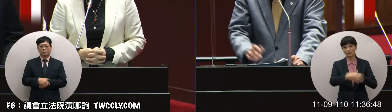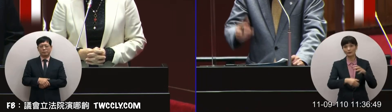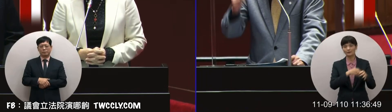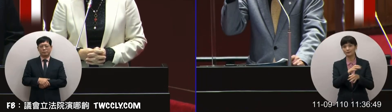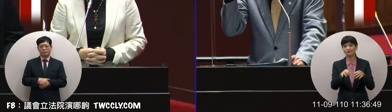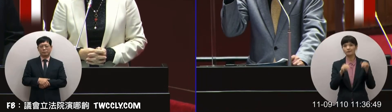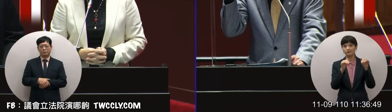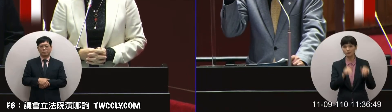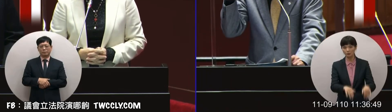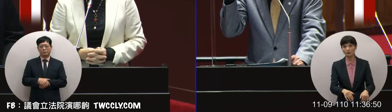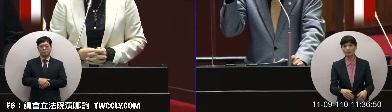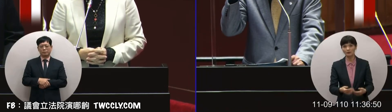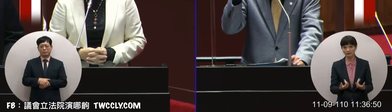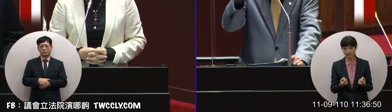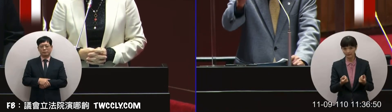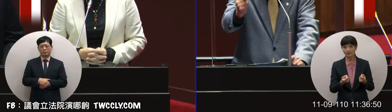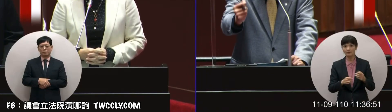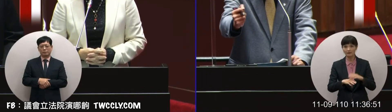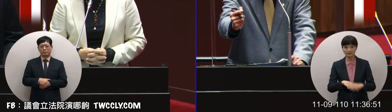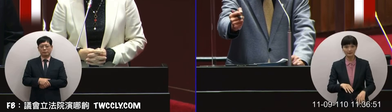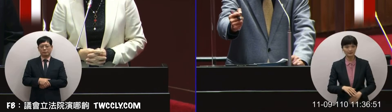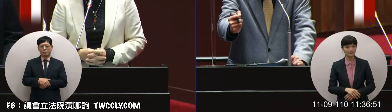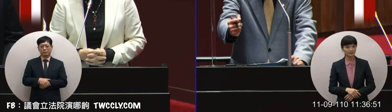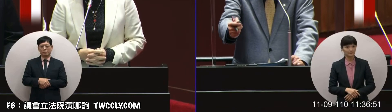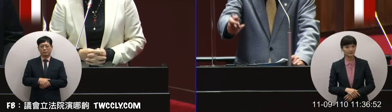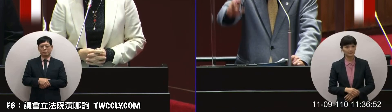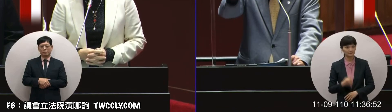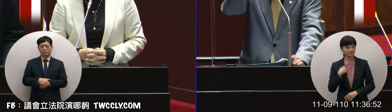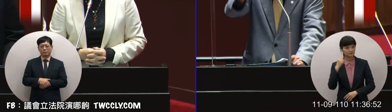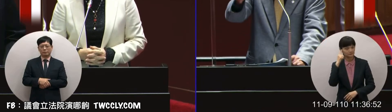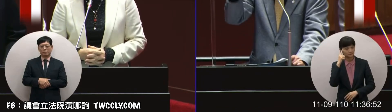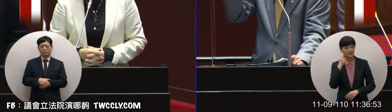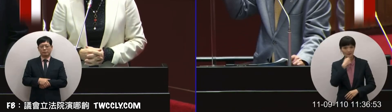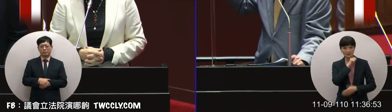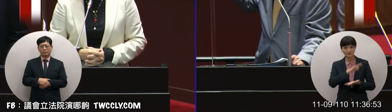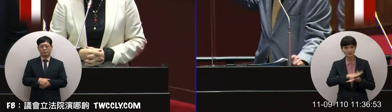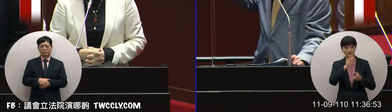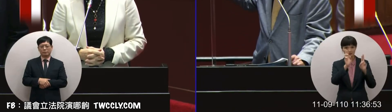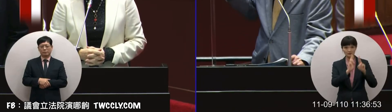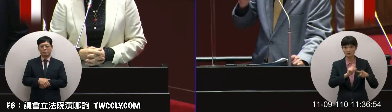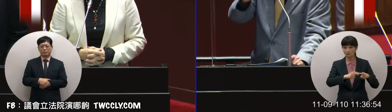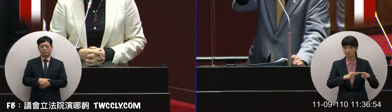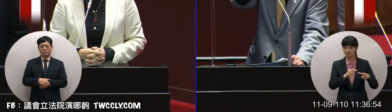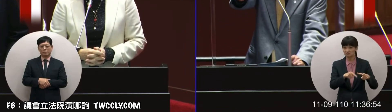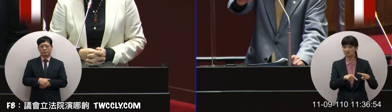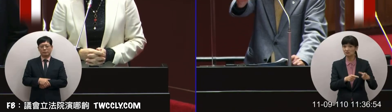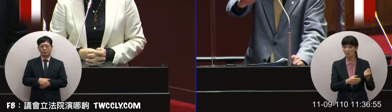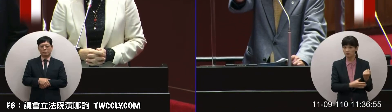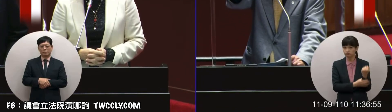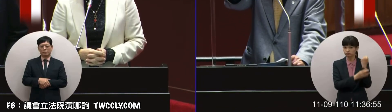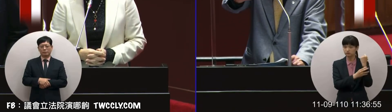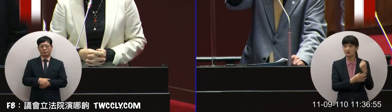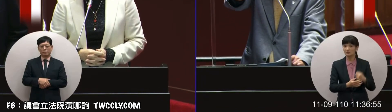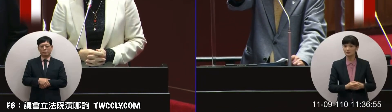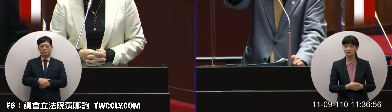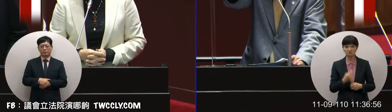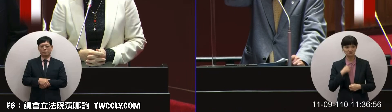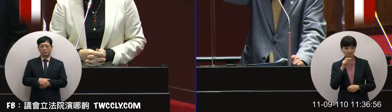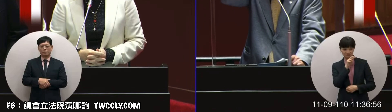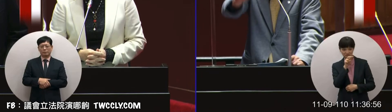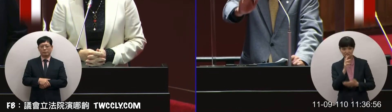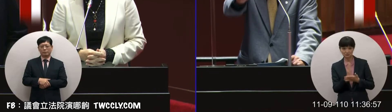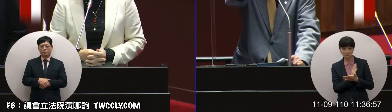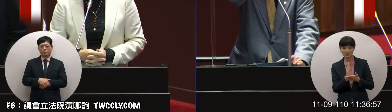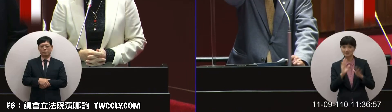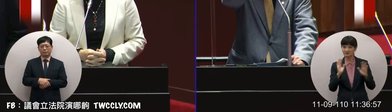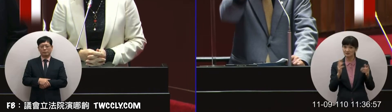我很擔心我沒有強力的支持台積電台積電我看起來大概十年之內一二十